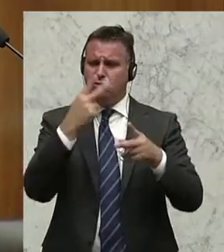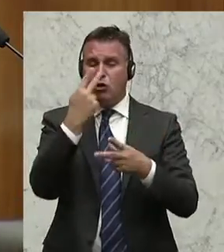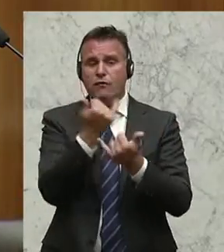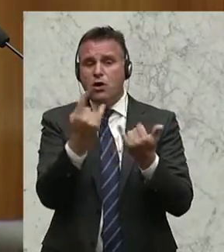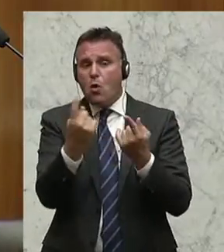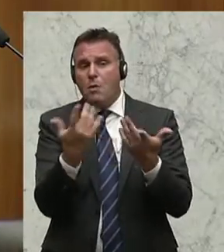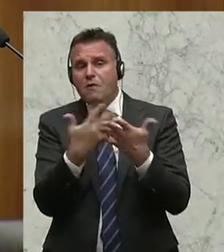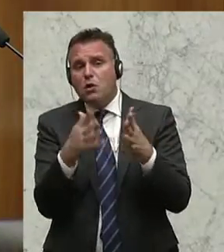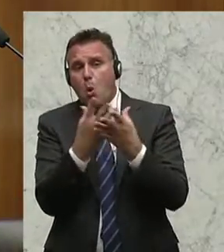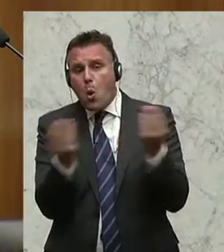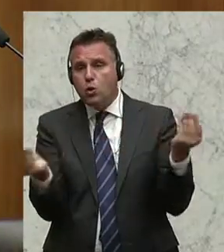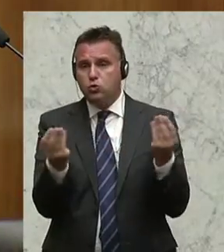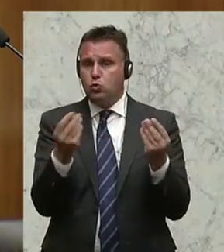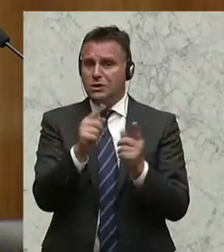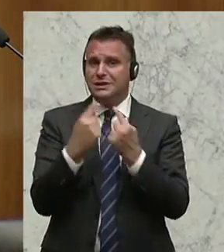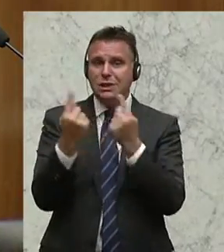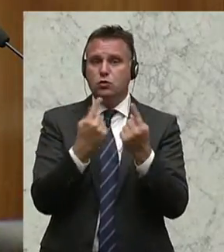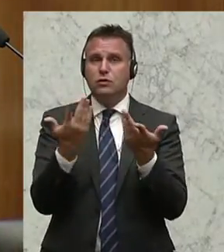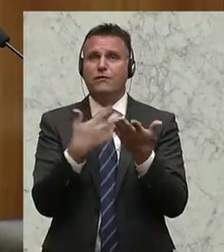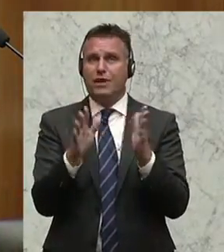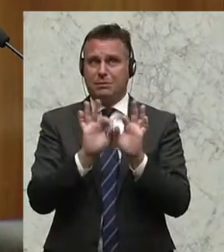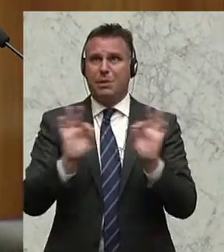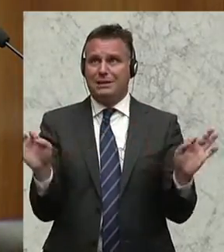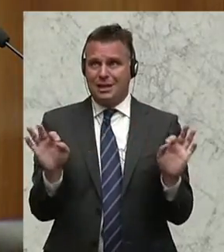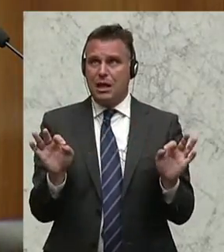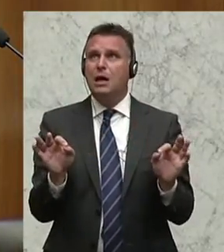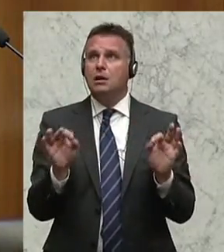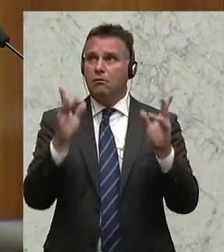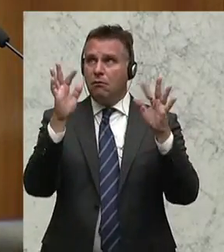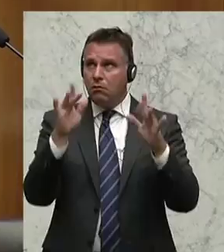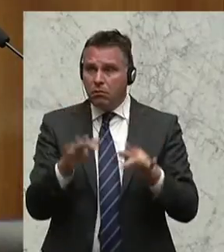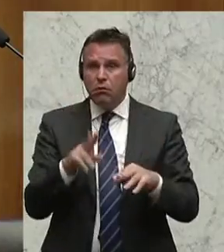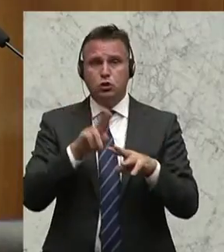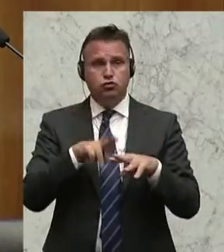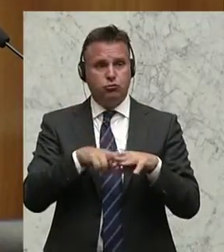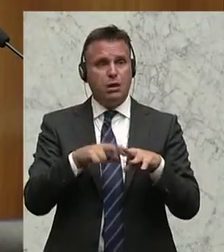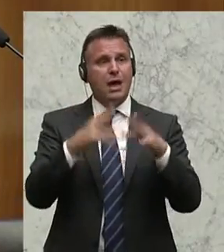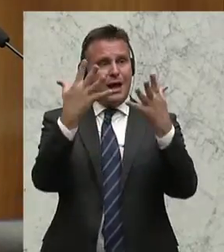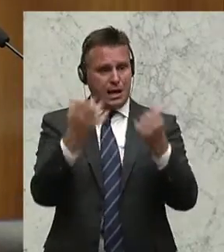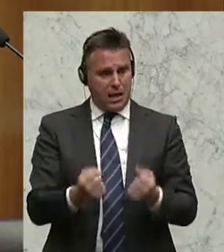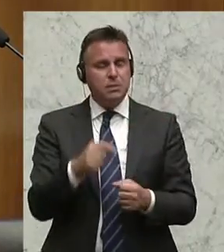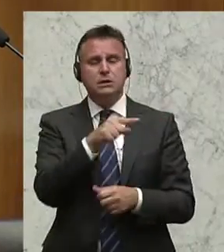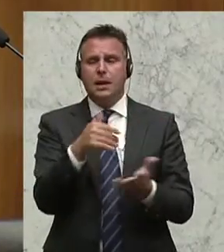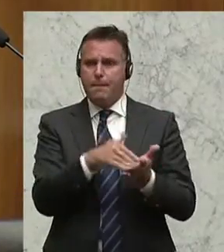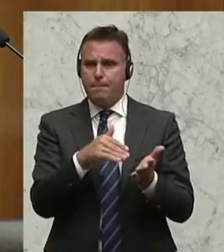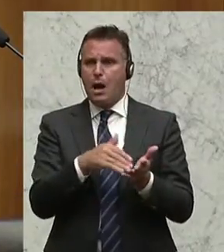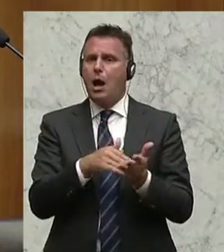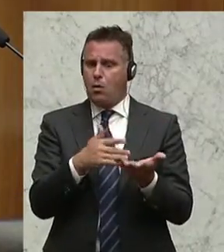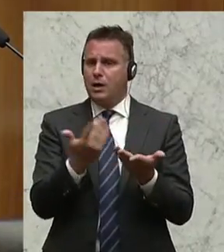versucht haben zu überlegen, was das Beste für diese Situation ist. Und herausgekommen ist diese Änderung des Kraftfahrgesetzes,